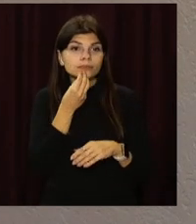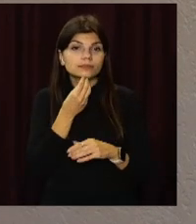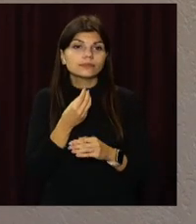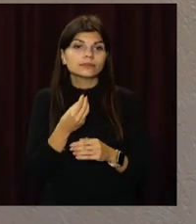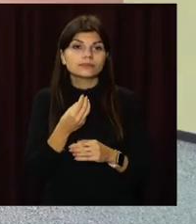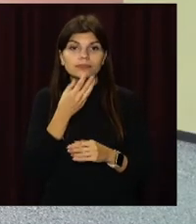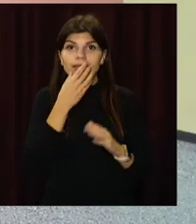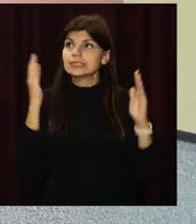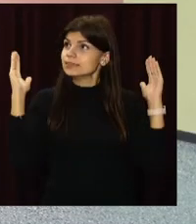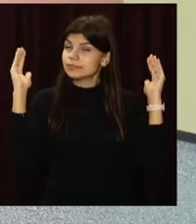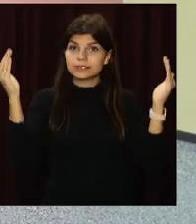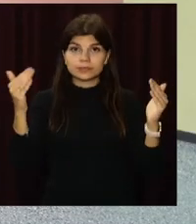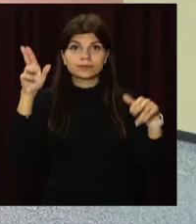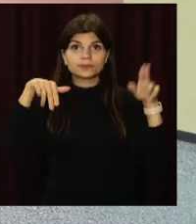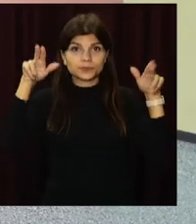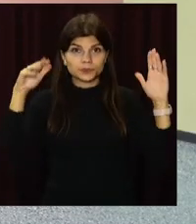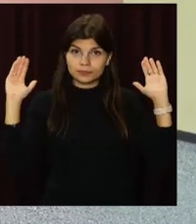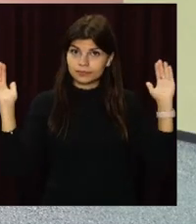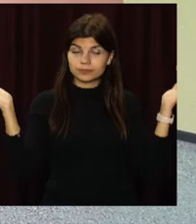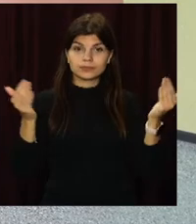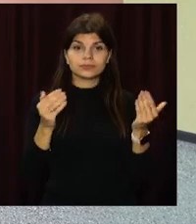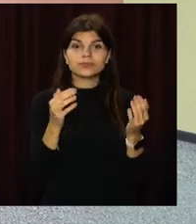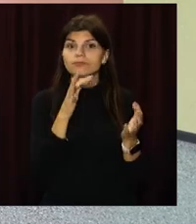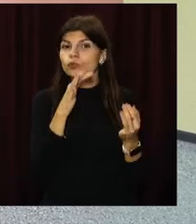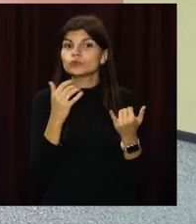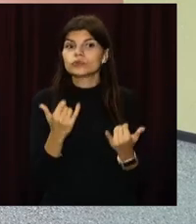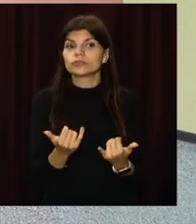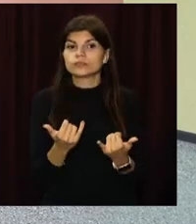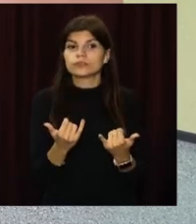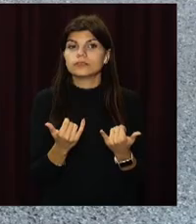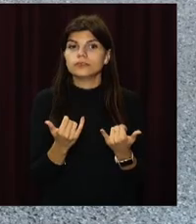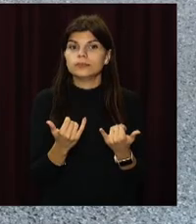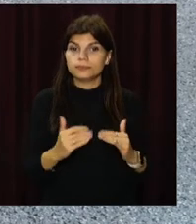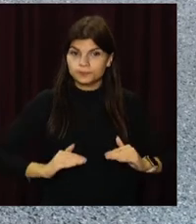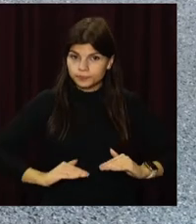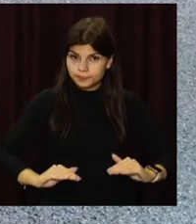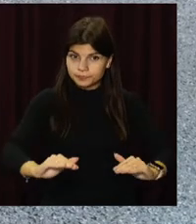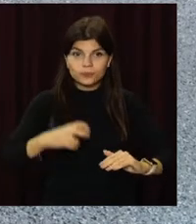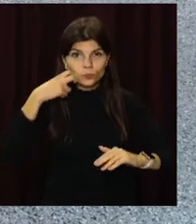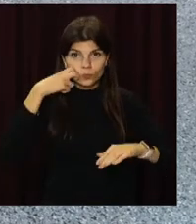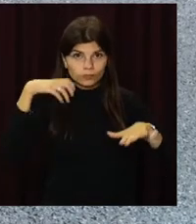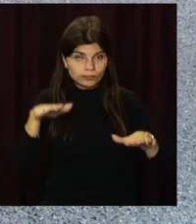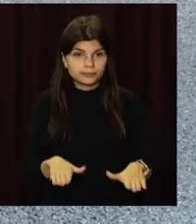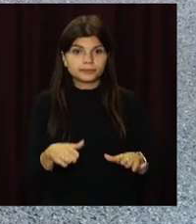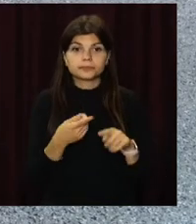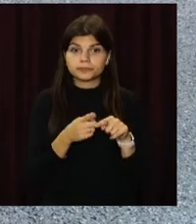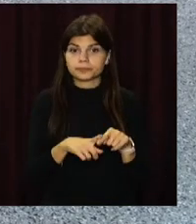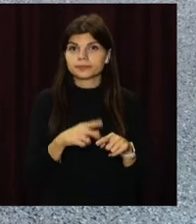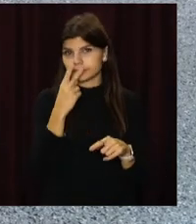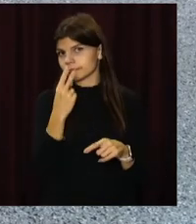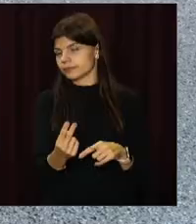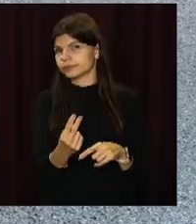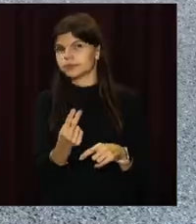стіни пофарбовані, сучасна підлога. І це має